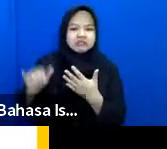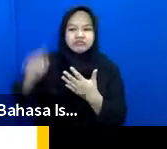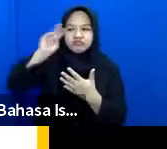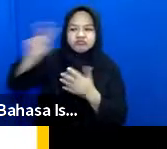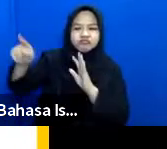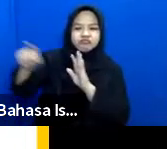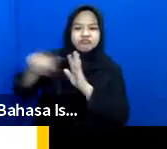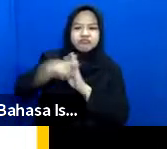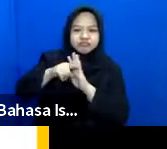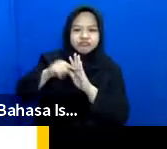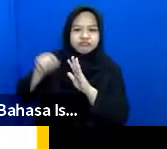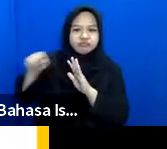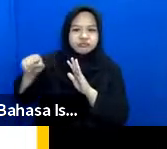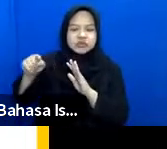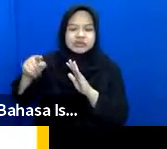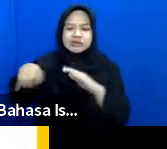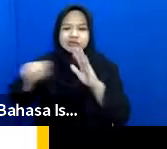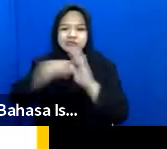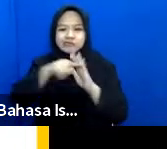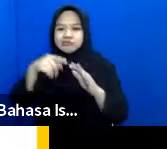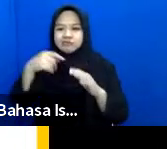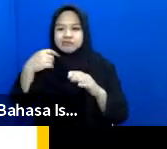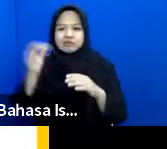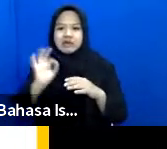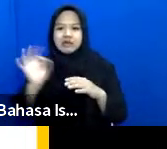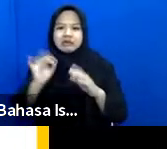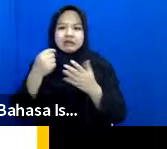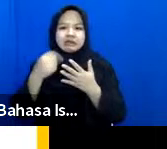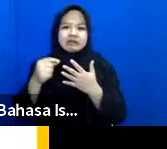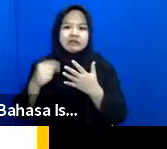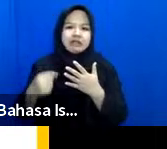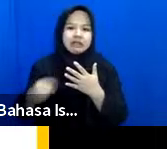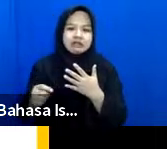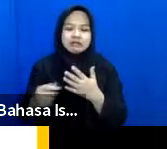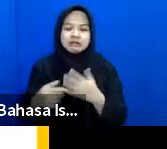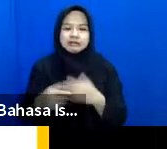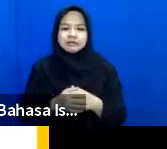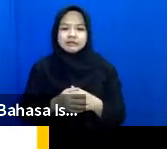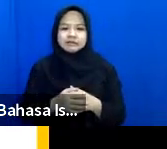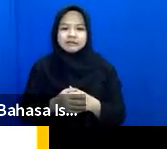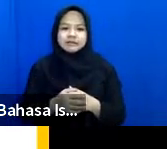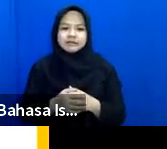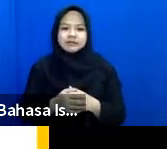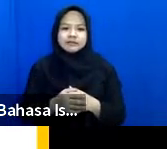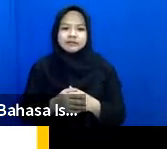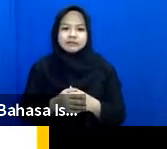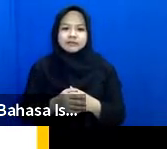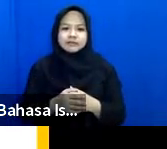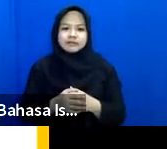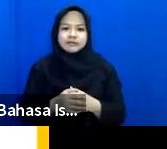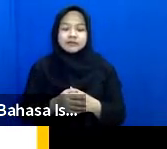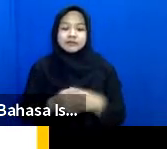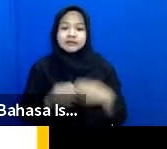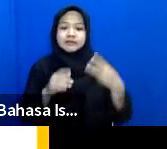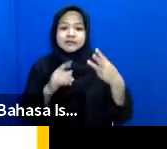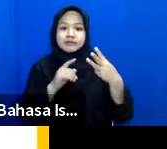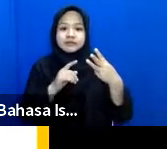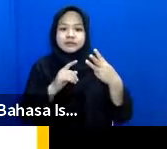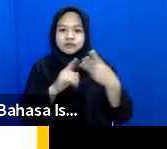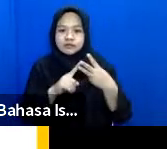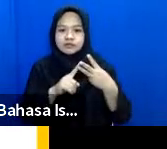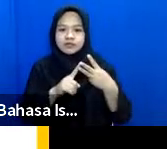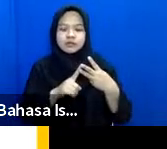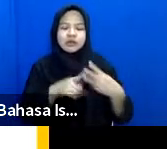disabilitas itu tidak bernilai dan lain sebagainya kemudian yang ketiga ada